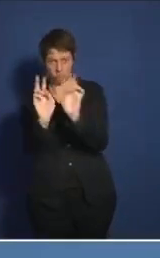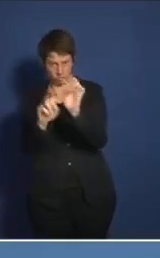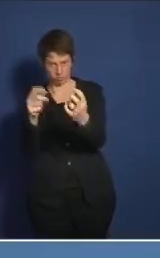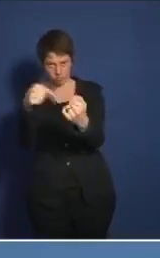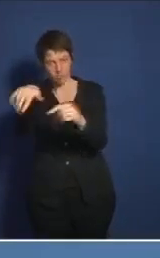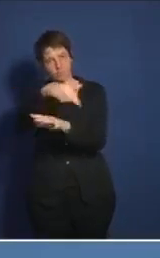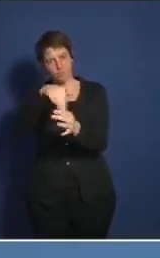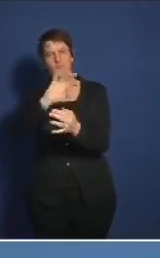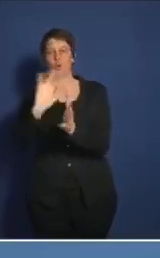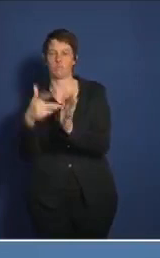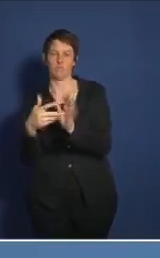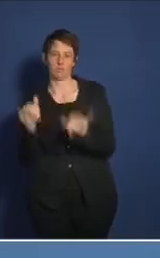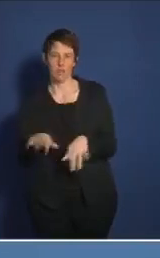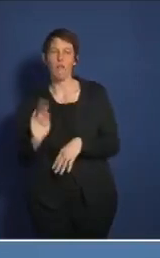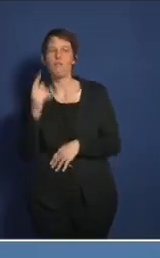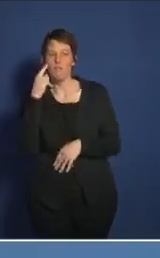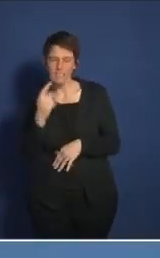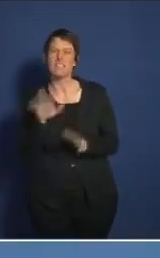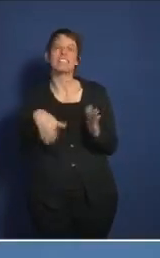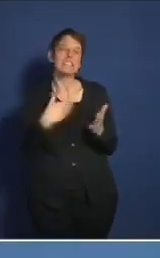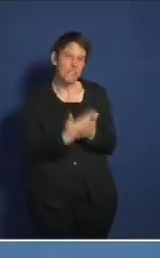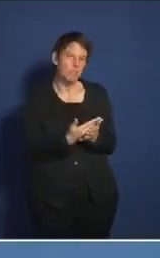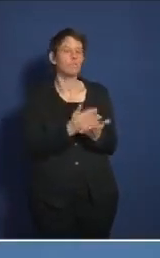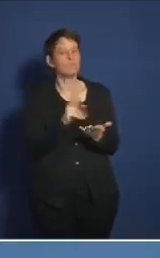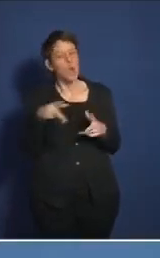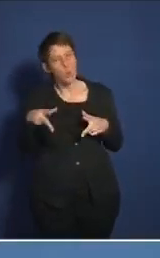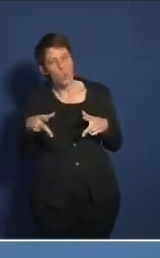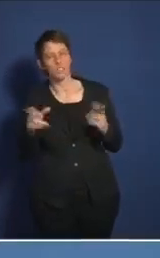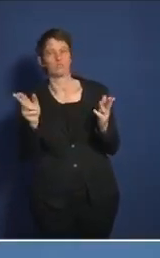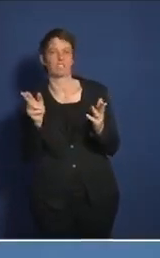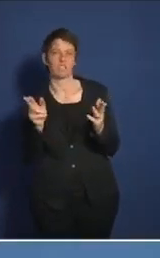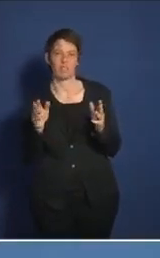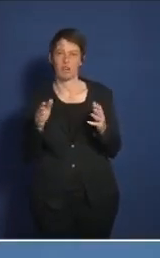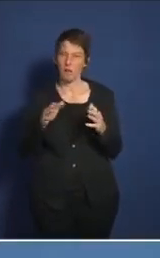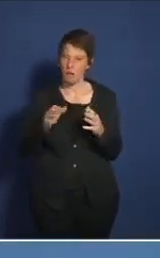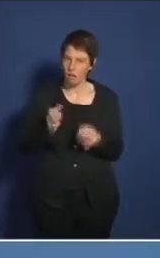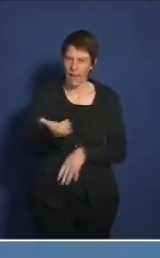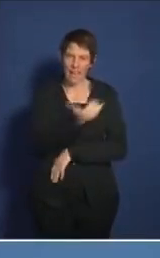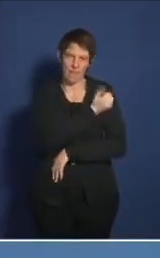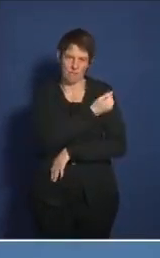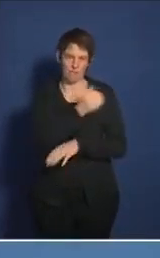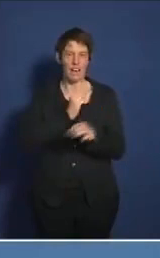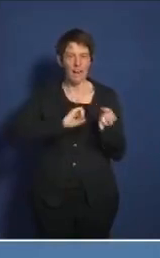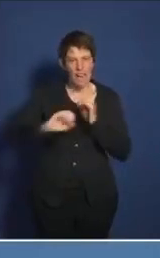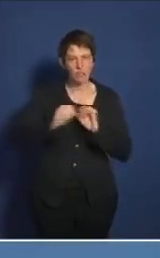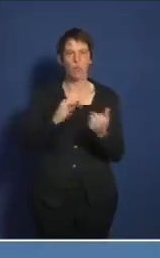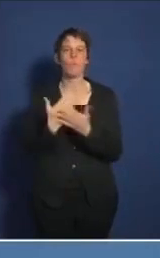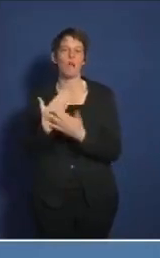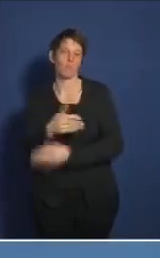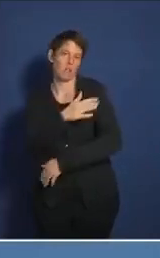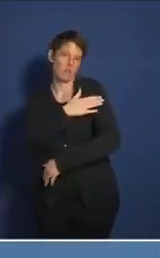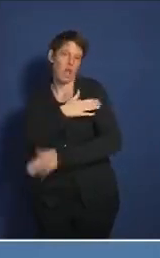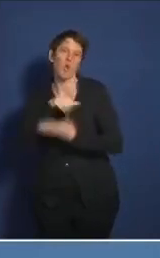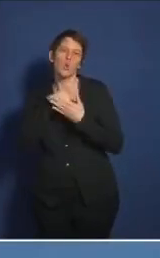üblichen vorübergehenden Impfreaktionen zu verzeichnen sind, Druckschmerzen an der Impfstelle, am Oberarm, Kopfschmerzen,